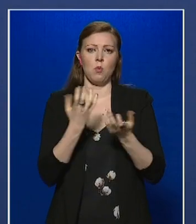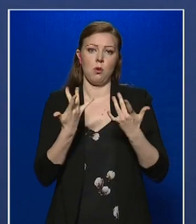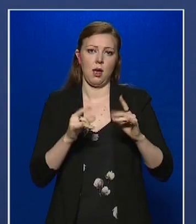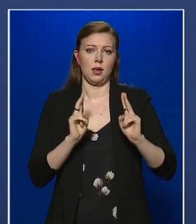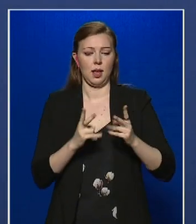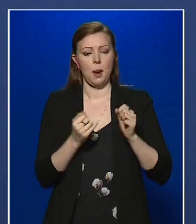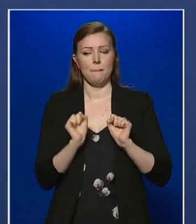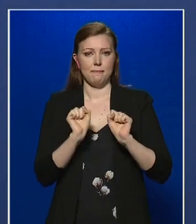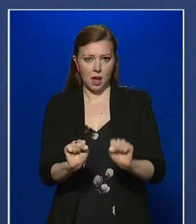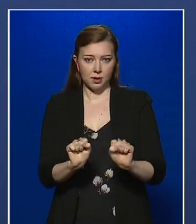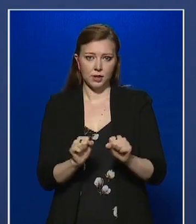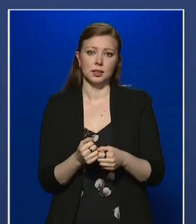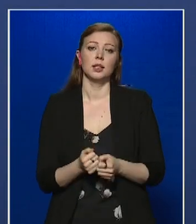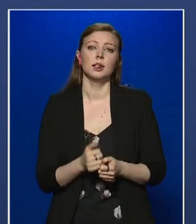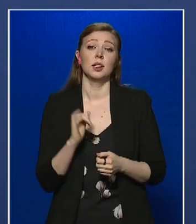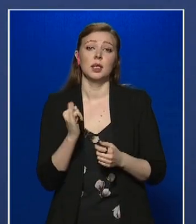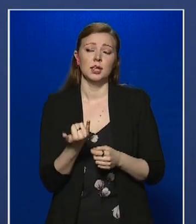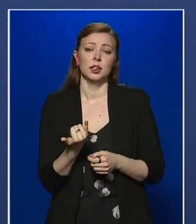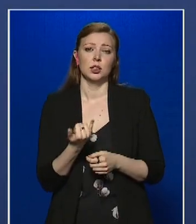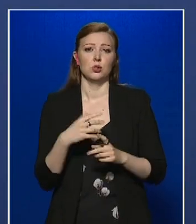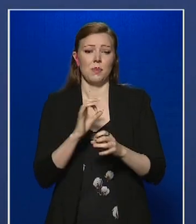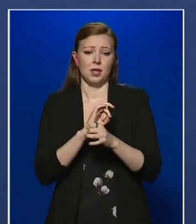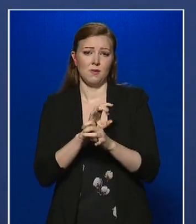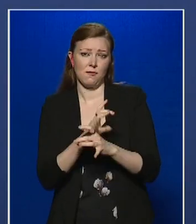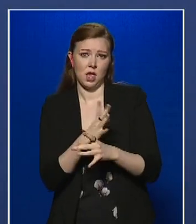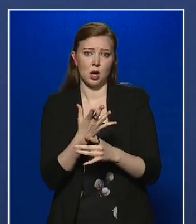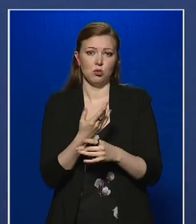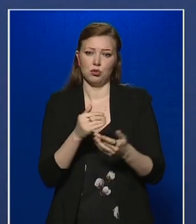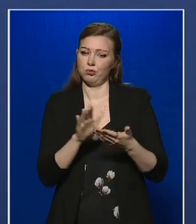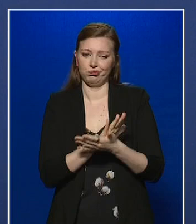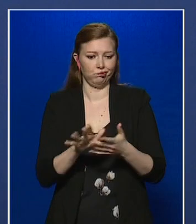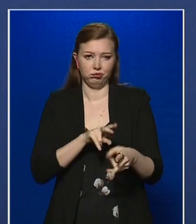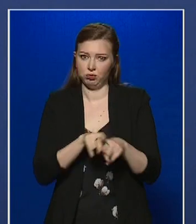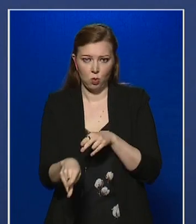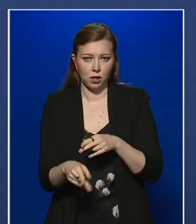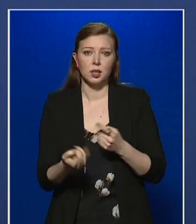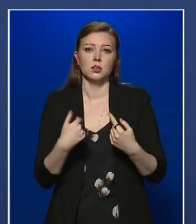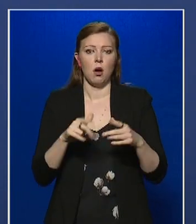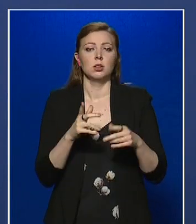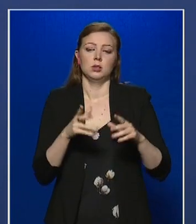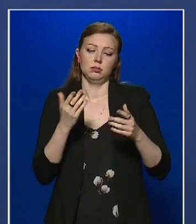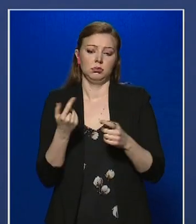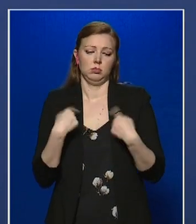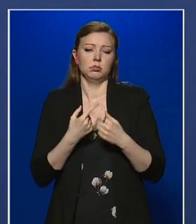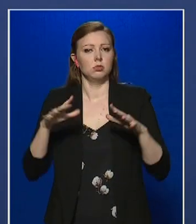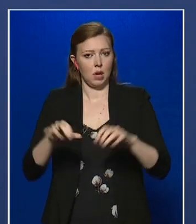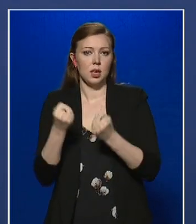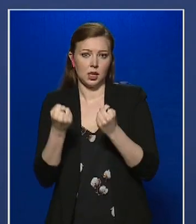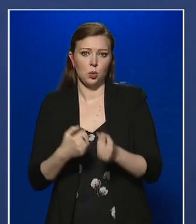kell megvédenünk, és amennyit pedig a vírus mégis tönkreteszt, annyit létre fogunk hozni.